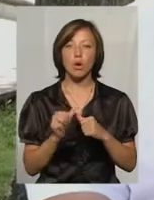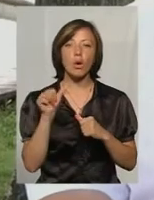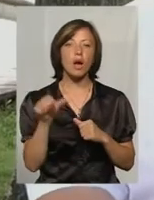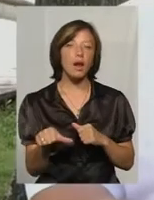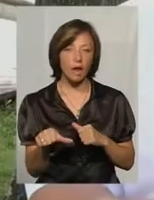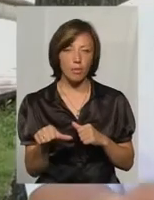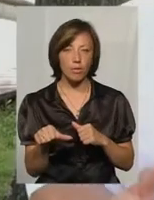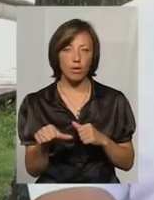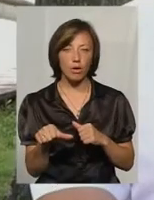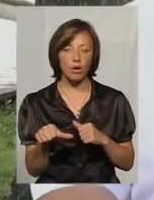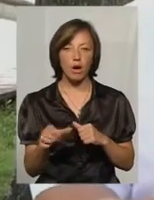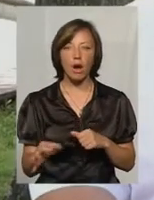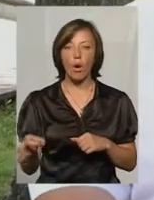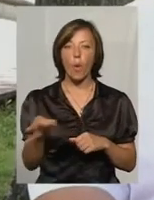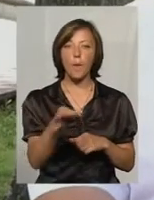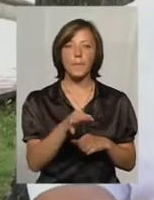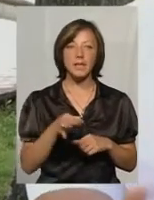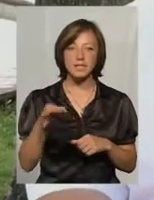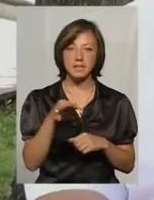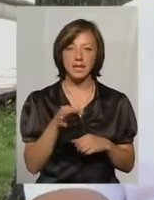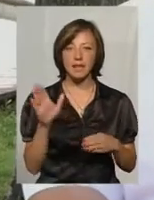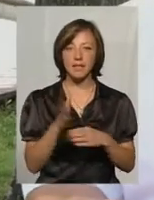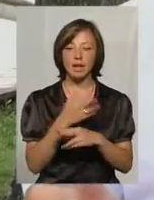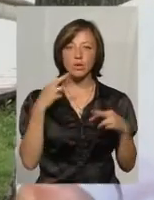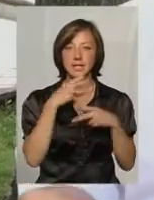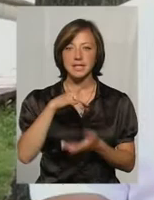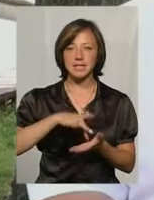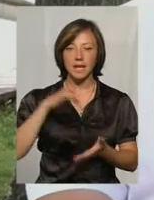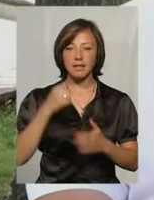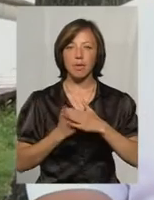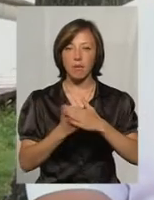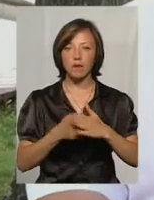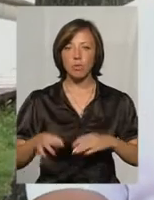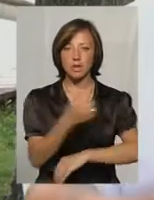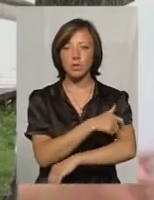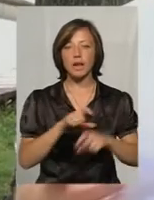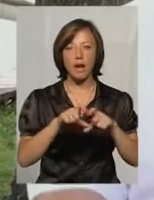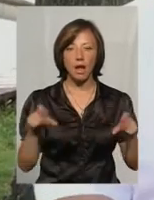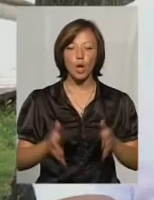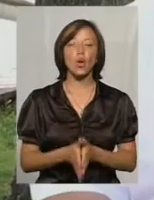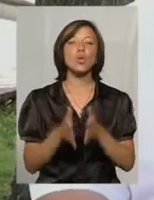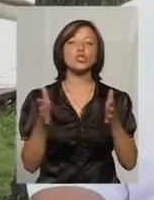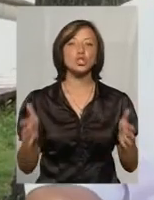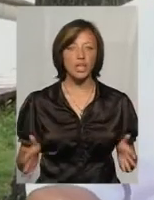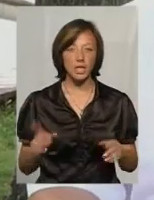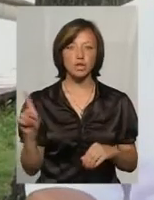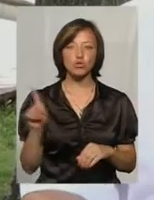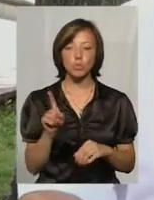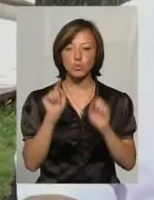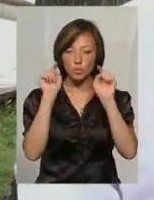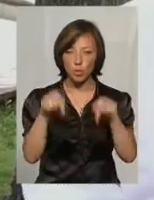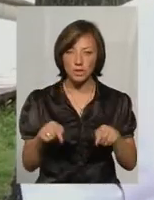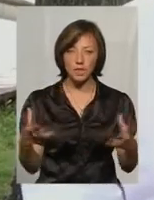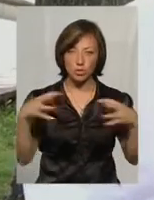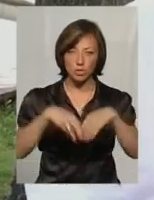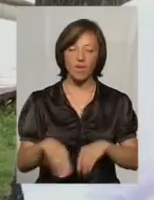обласний детоксаційний центр на базі обласної лікарні, тобто розширити, щоб сконцентрувати